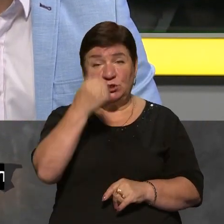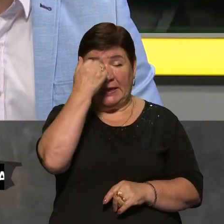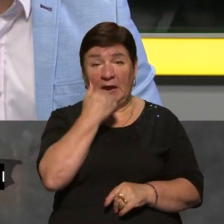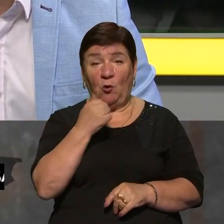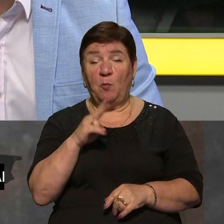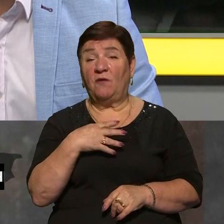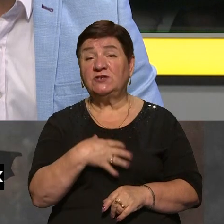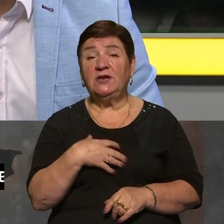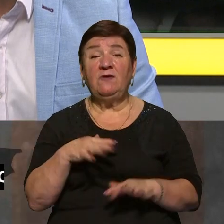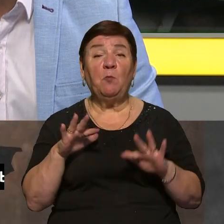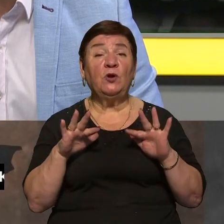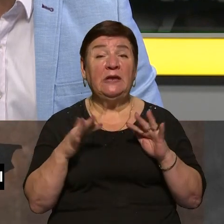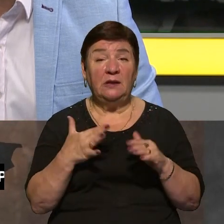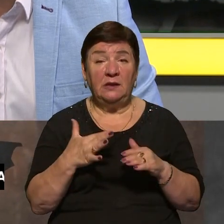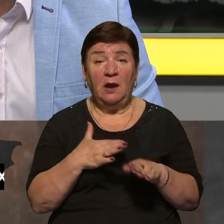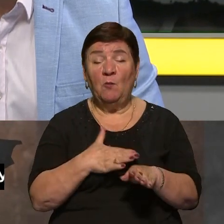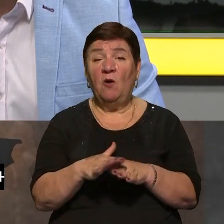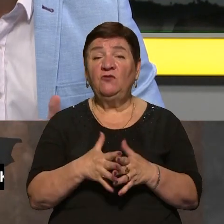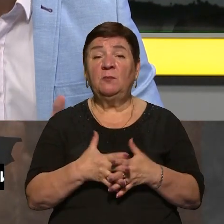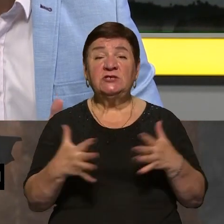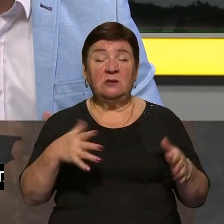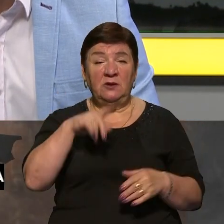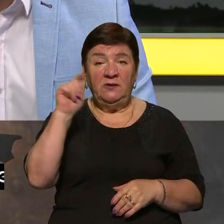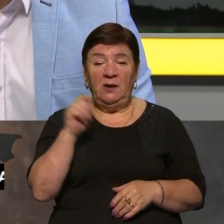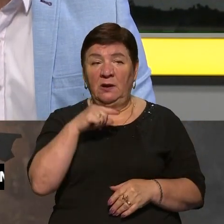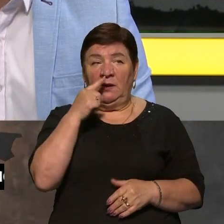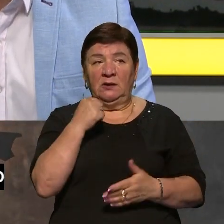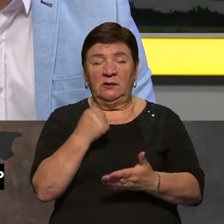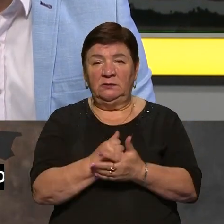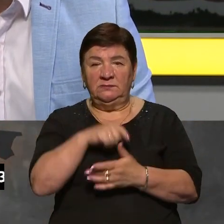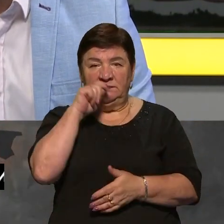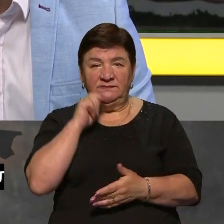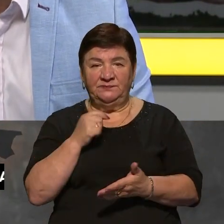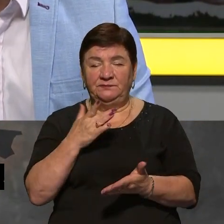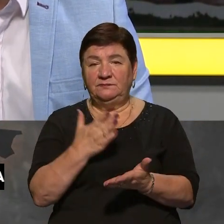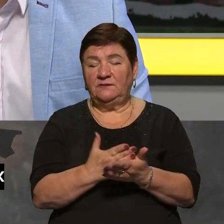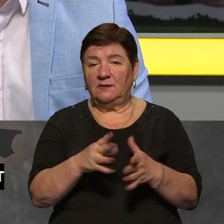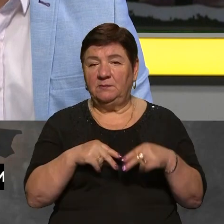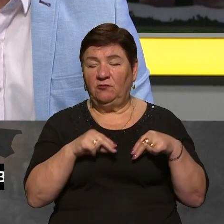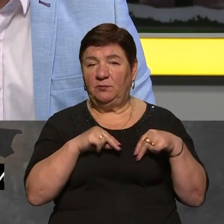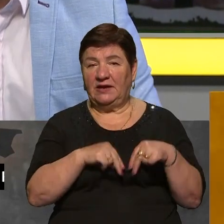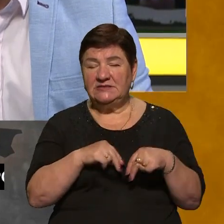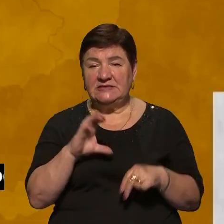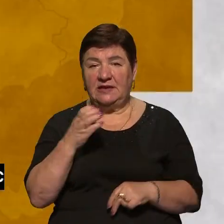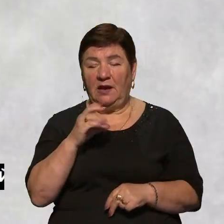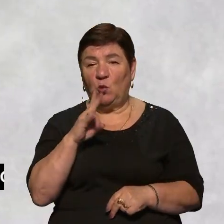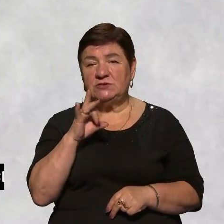Про найважливіші події повномасштабної війни говорили наразі з головою Українського центру безпеки та співпраці Сергієм Кузаном.